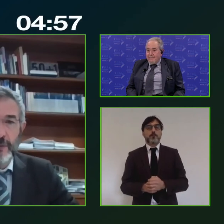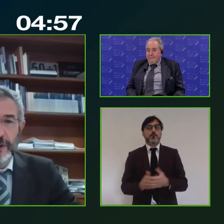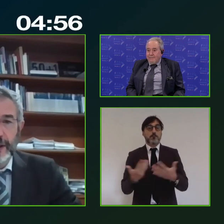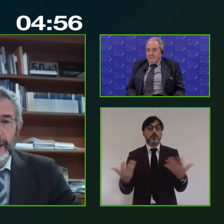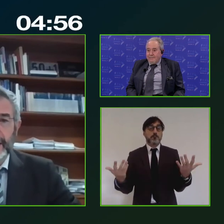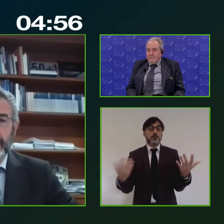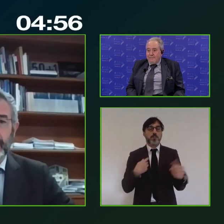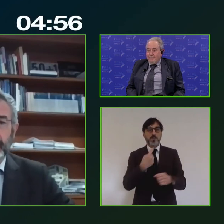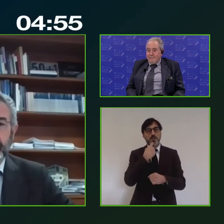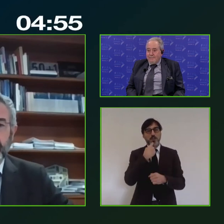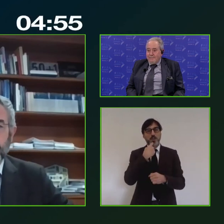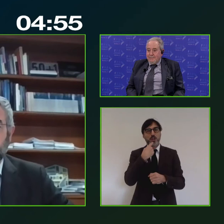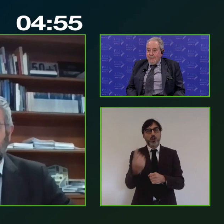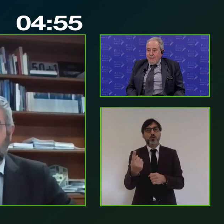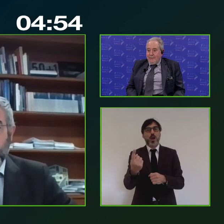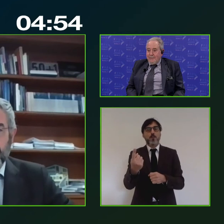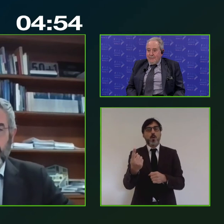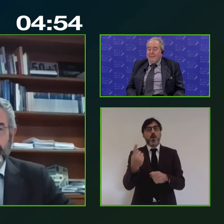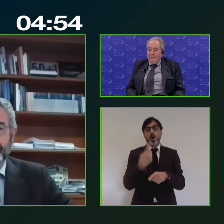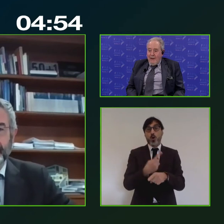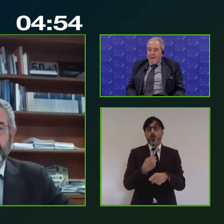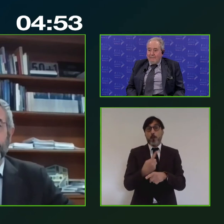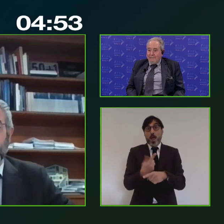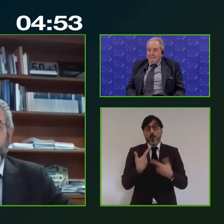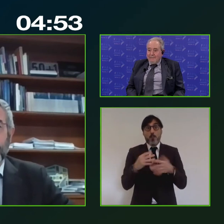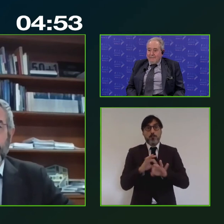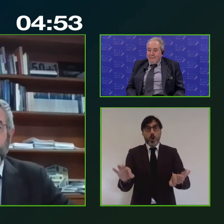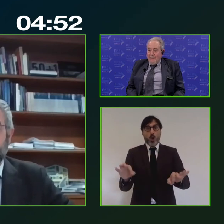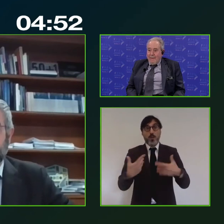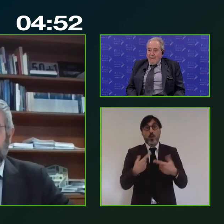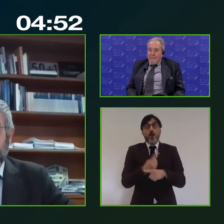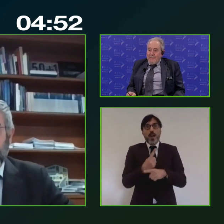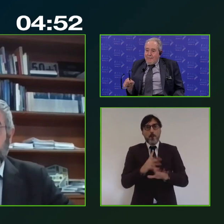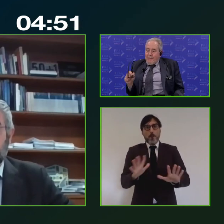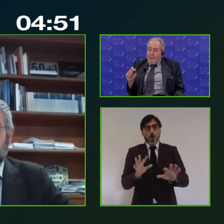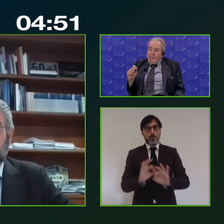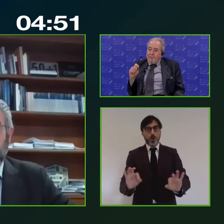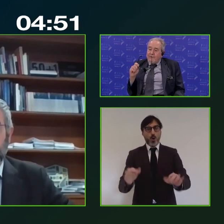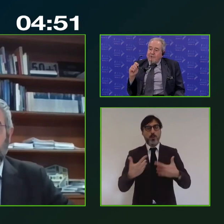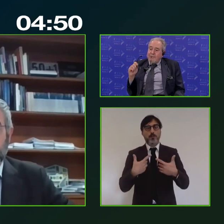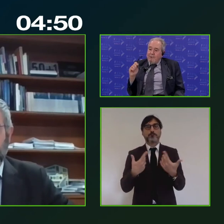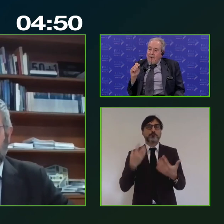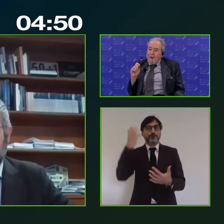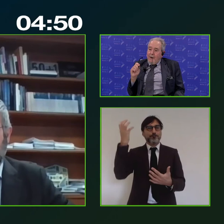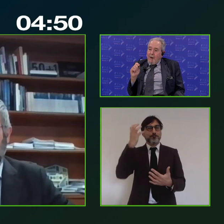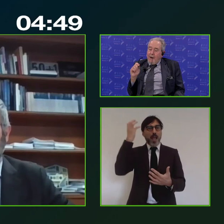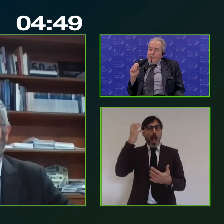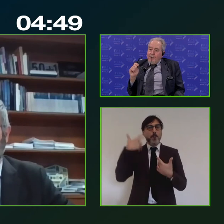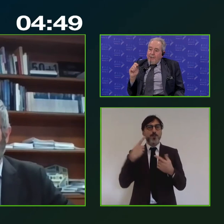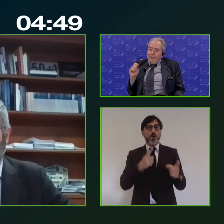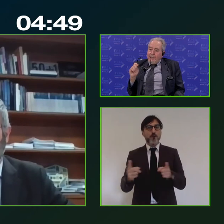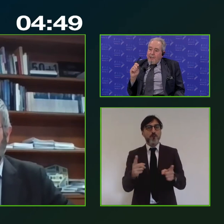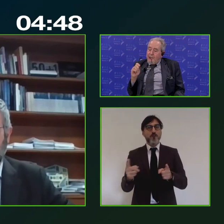Diciamo che dovremmo esserlo bene e l'ambizione di questa fase